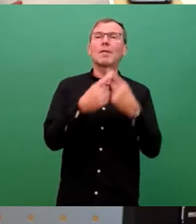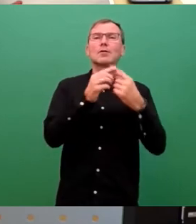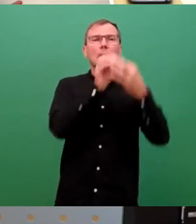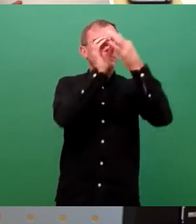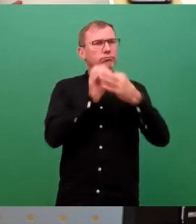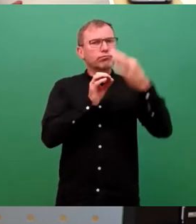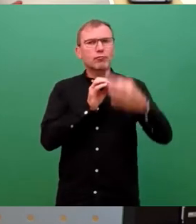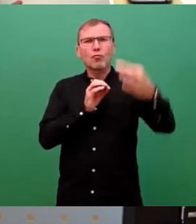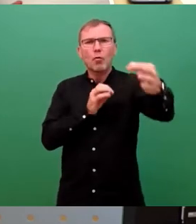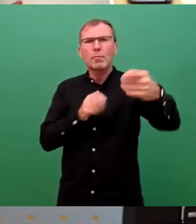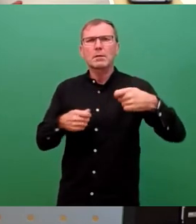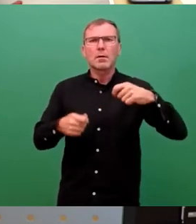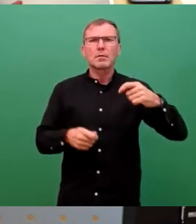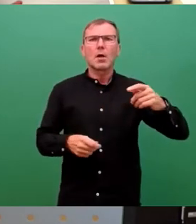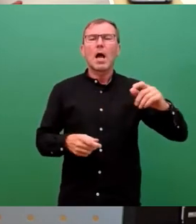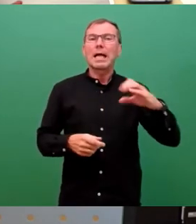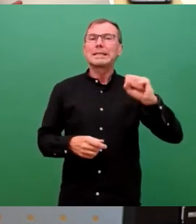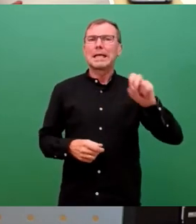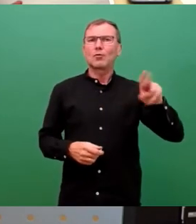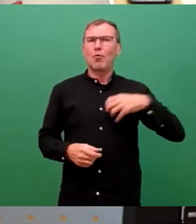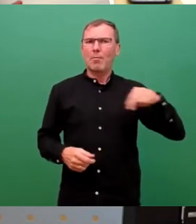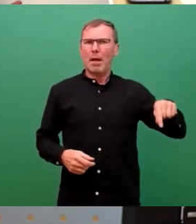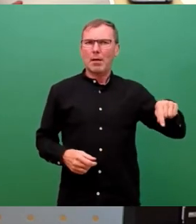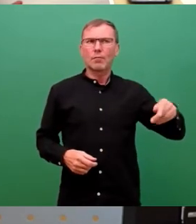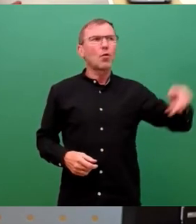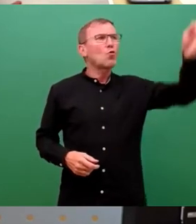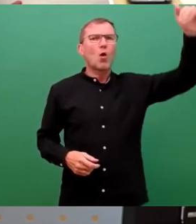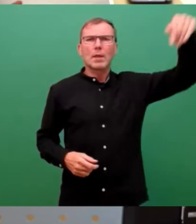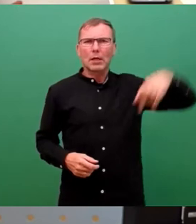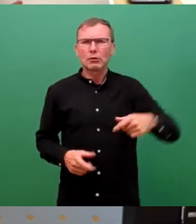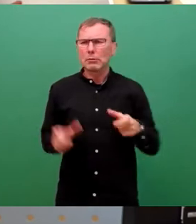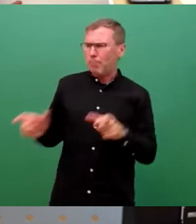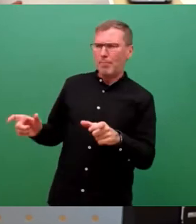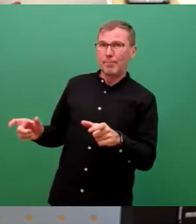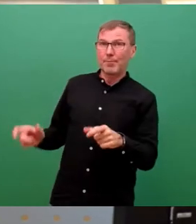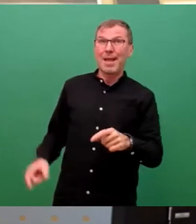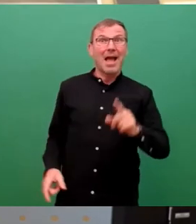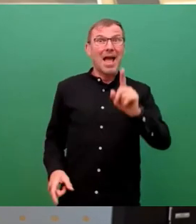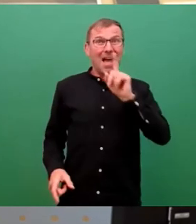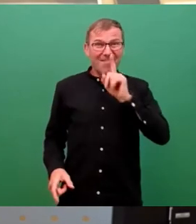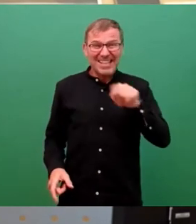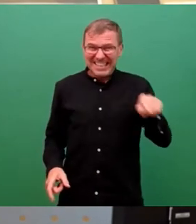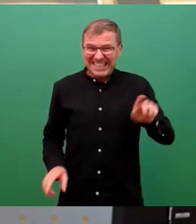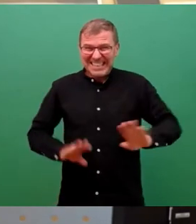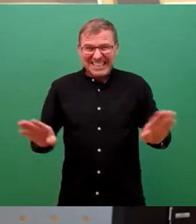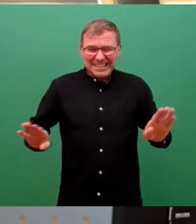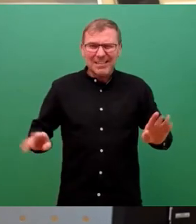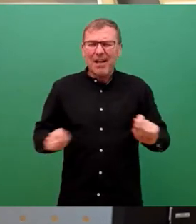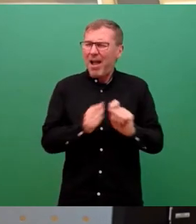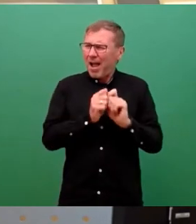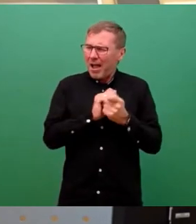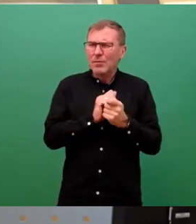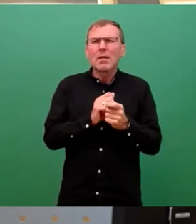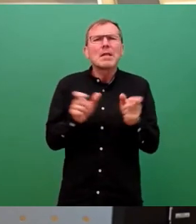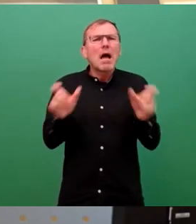nach Süd, vor allem aus CSU Bayern. Wir stünden jetzt ganz anders da, wirklich ganz anders, wenn es diese Blockade